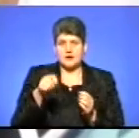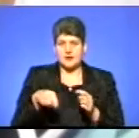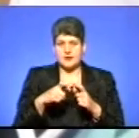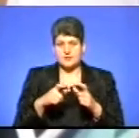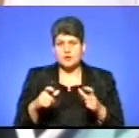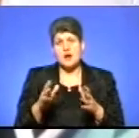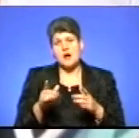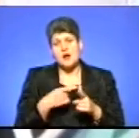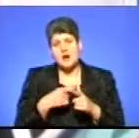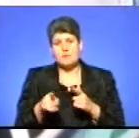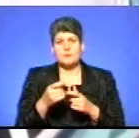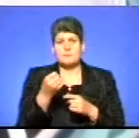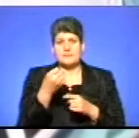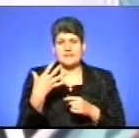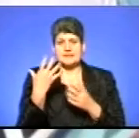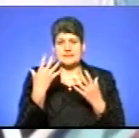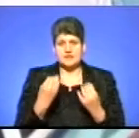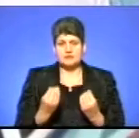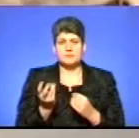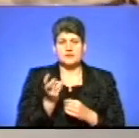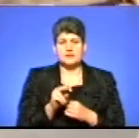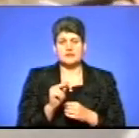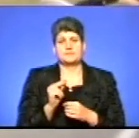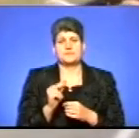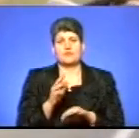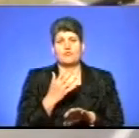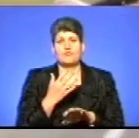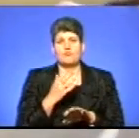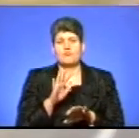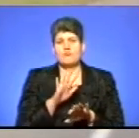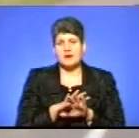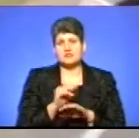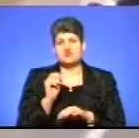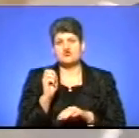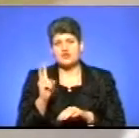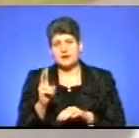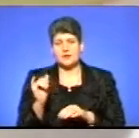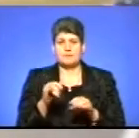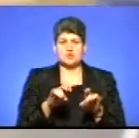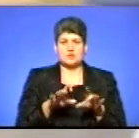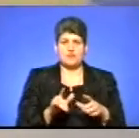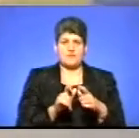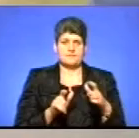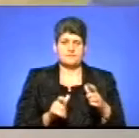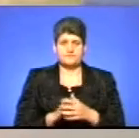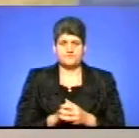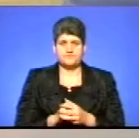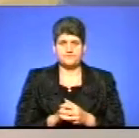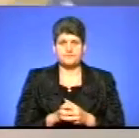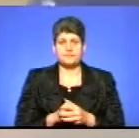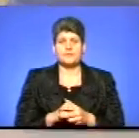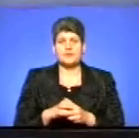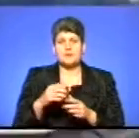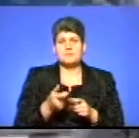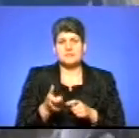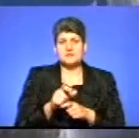15 днів прийти до банку з постановою і чеком. Юрій Стельмах перевищив допустиму швидкість на 36 кілометрів. Я взагалі підтримую,